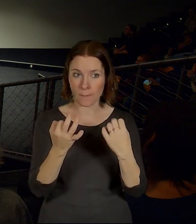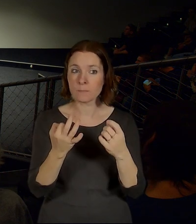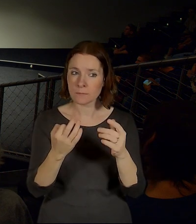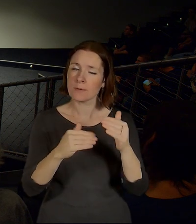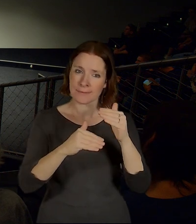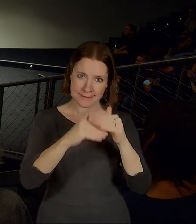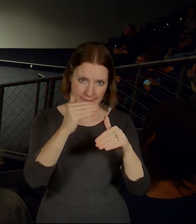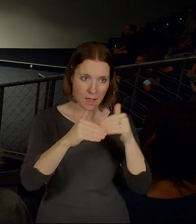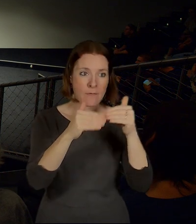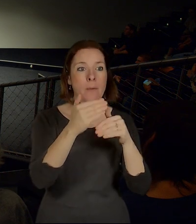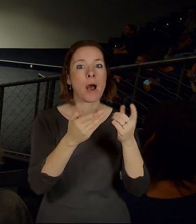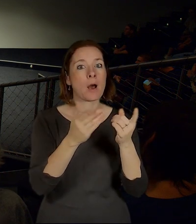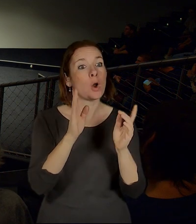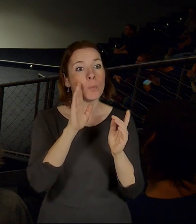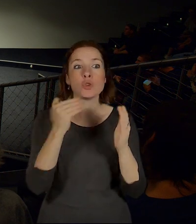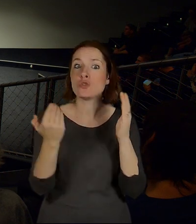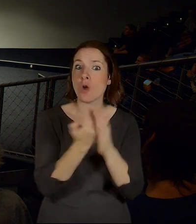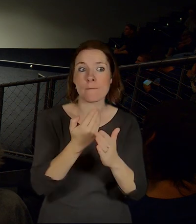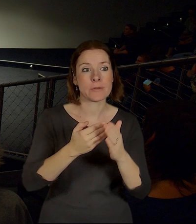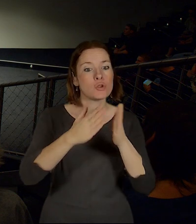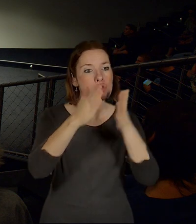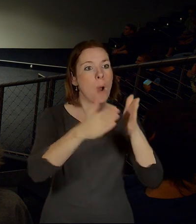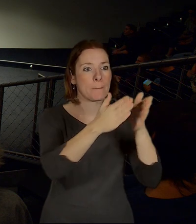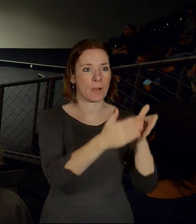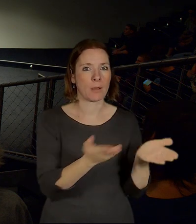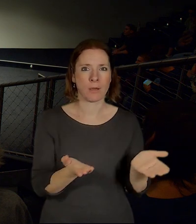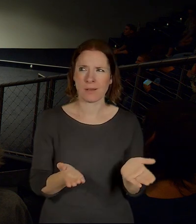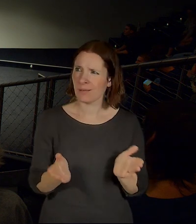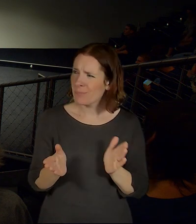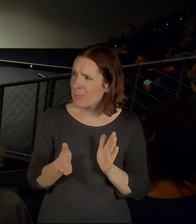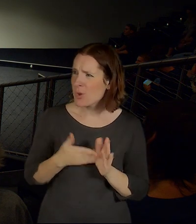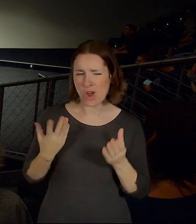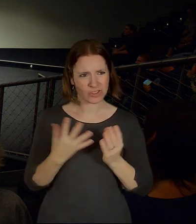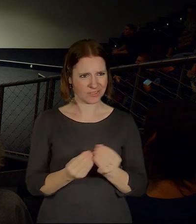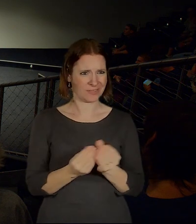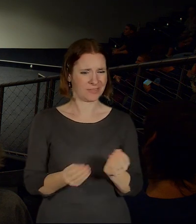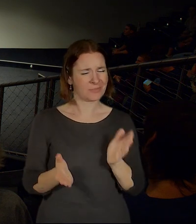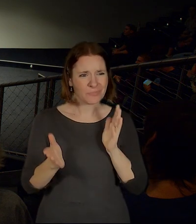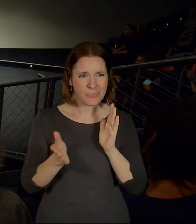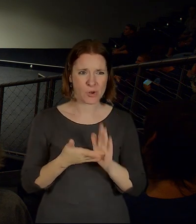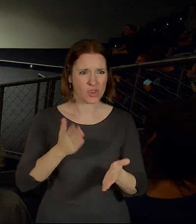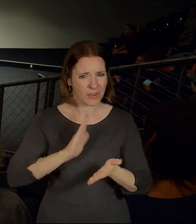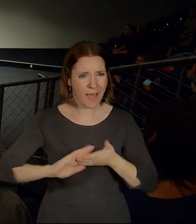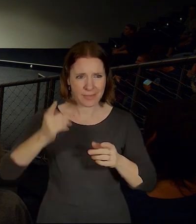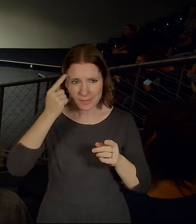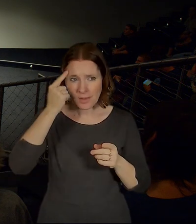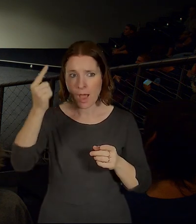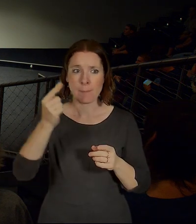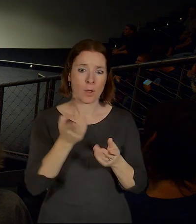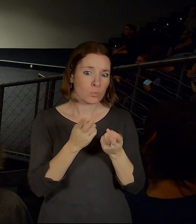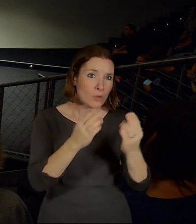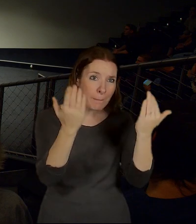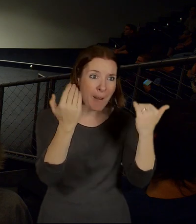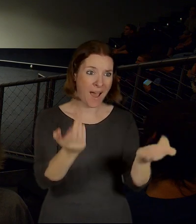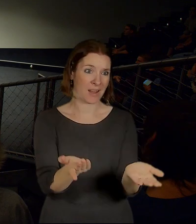výstavba a development. Prosím, proč se tohleto říká? Proč někdo uvažuje hned development tam, kde může být klidně